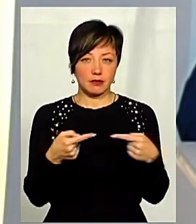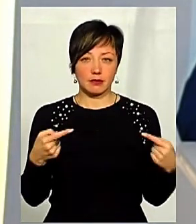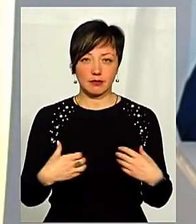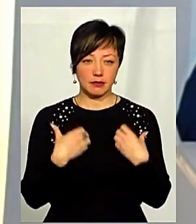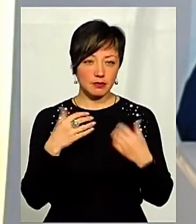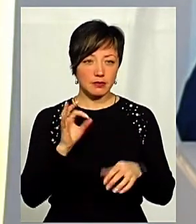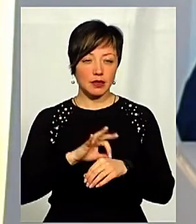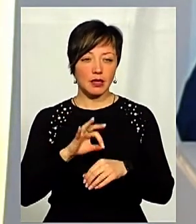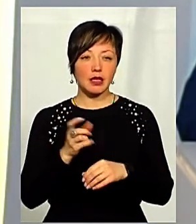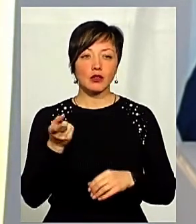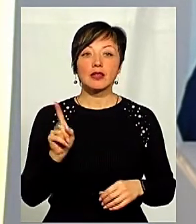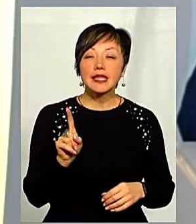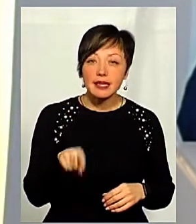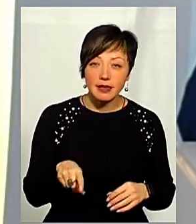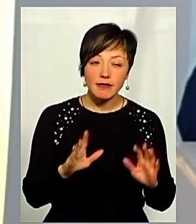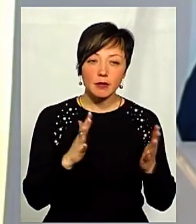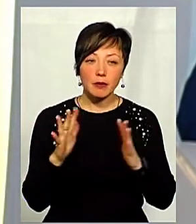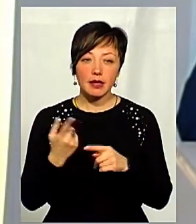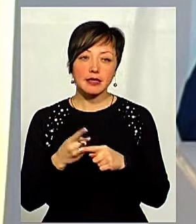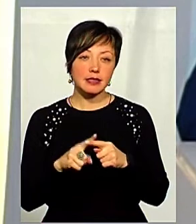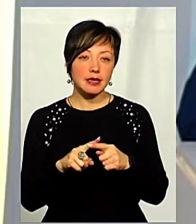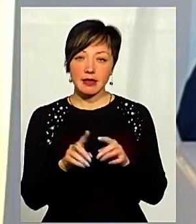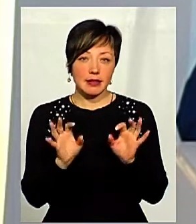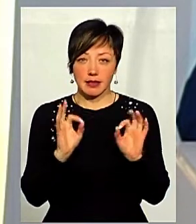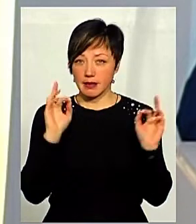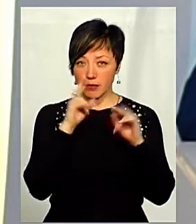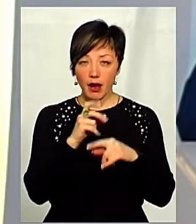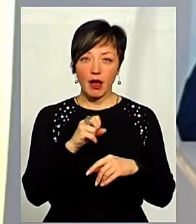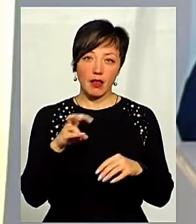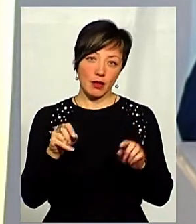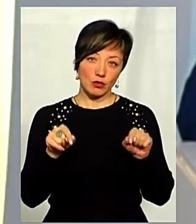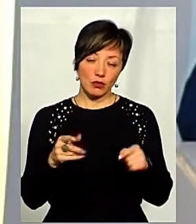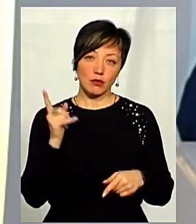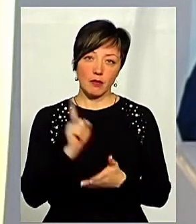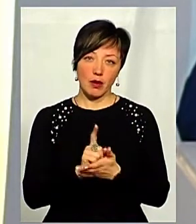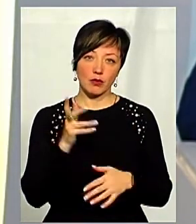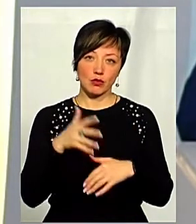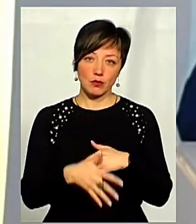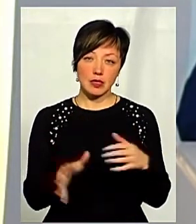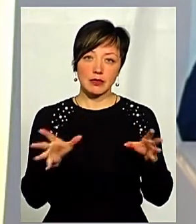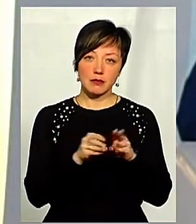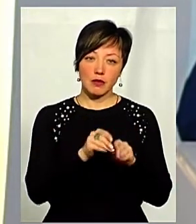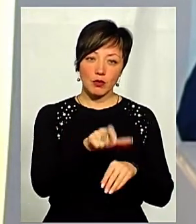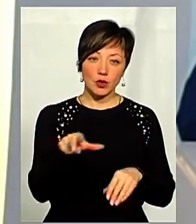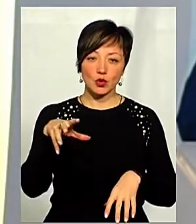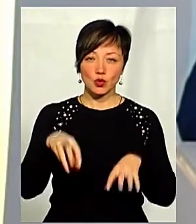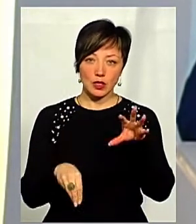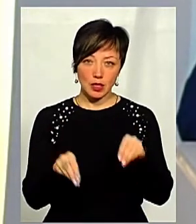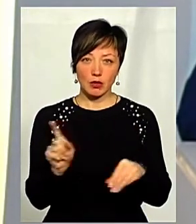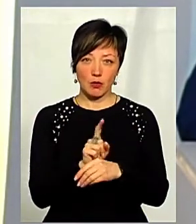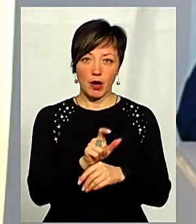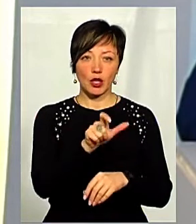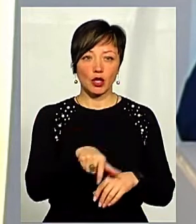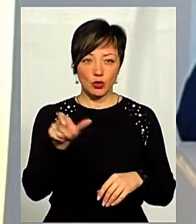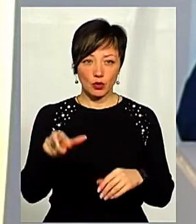чимось. Тому що і в тих випадках це також не є виправдано, але, принаймні, тут ми маємо розуміти, це наші співромадяни, це наші сусіди, це нормальні